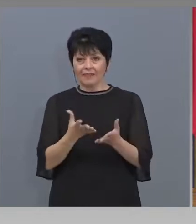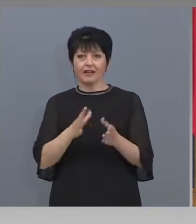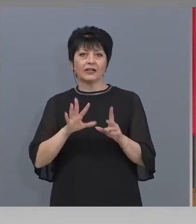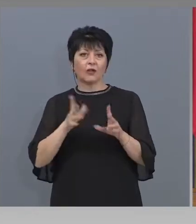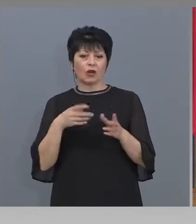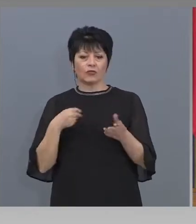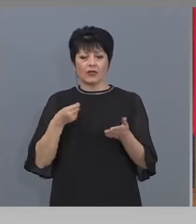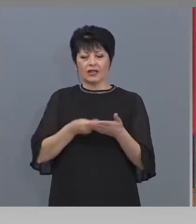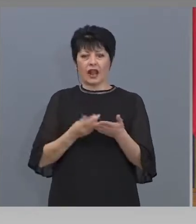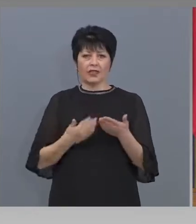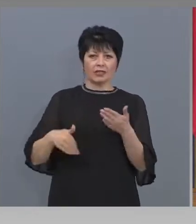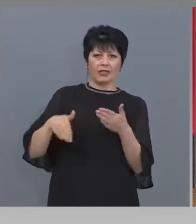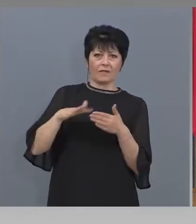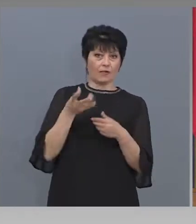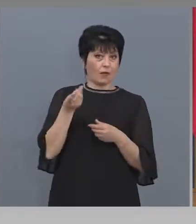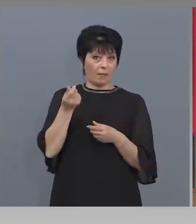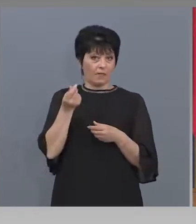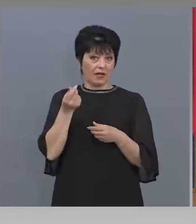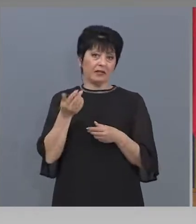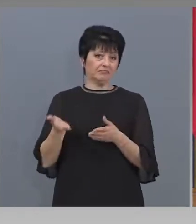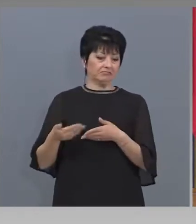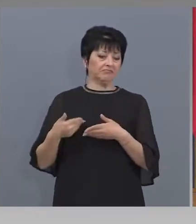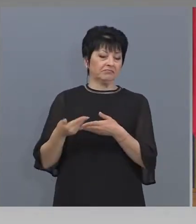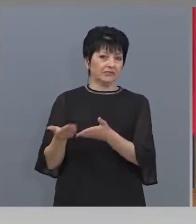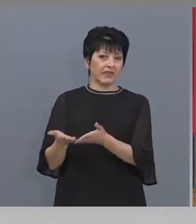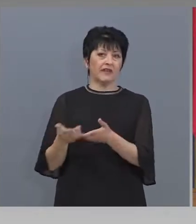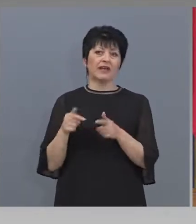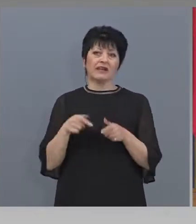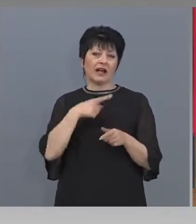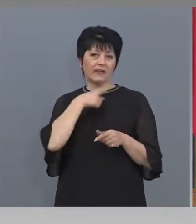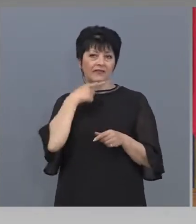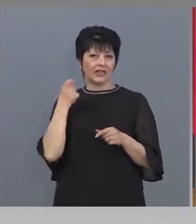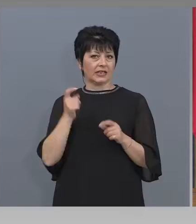и идва. така, че такъв риск аз не мога да пойма.